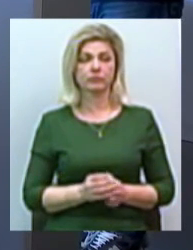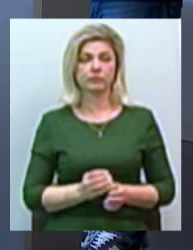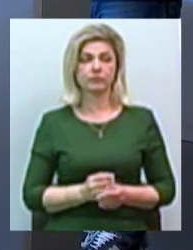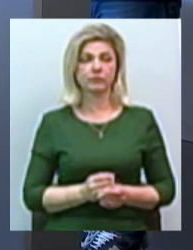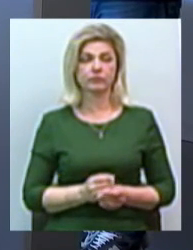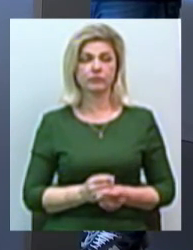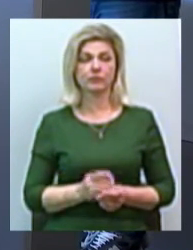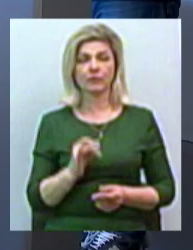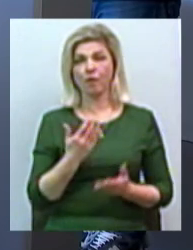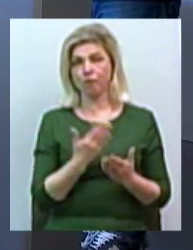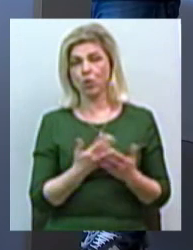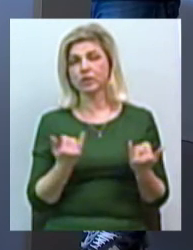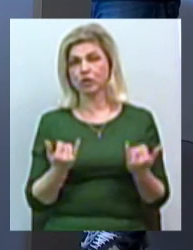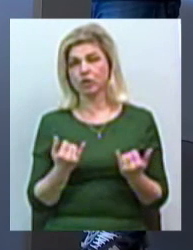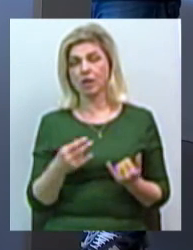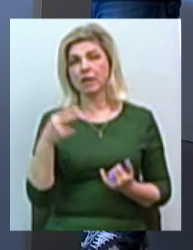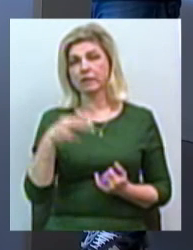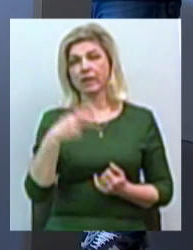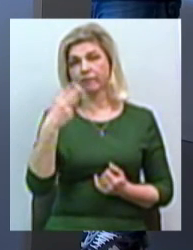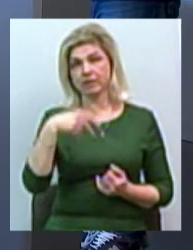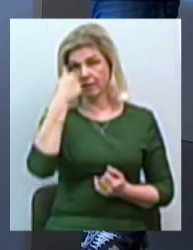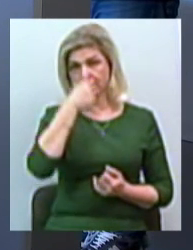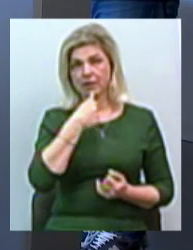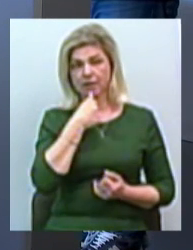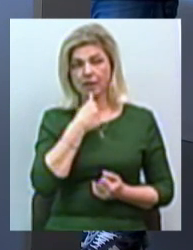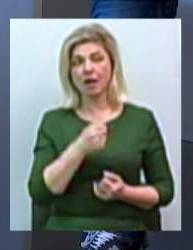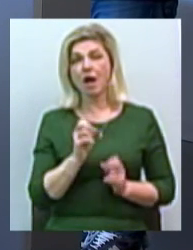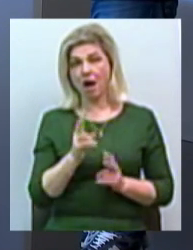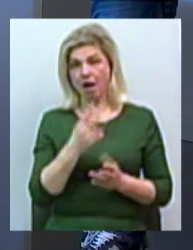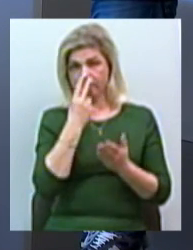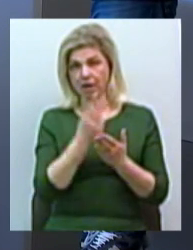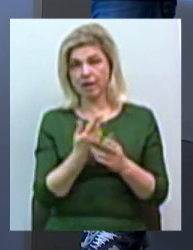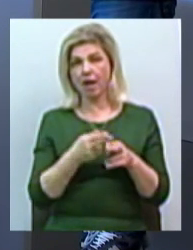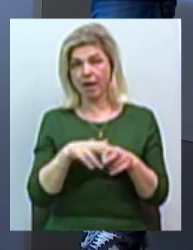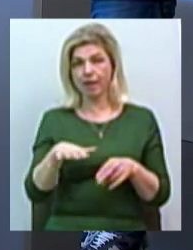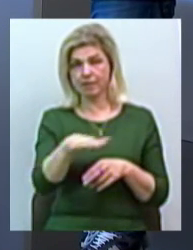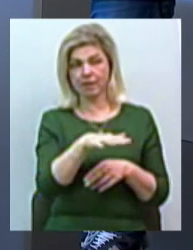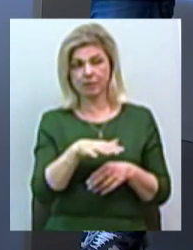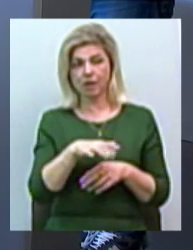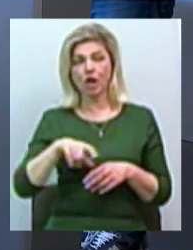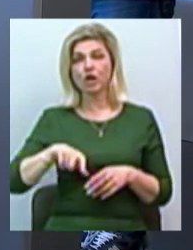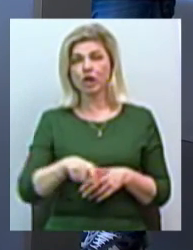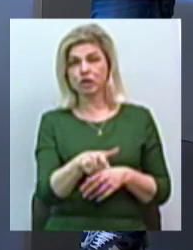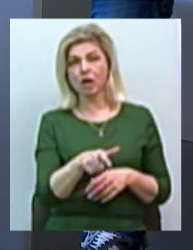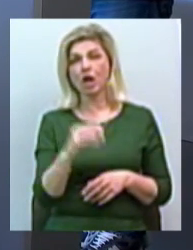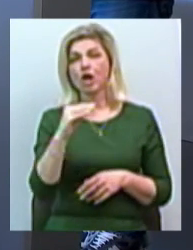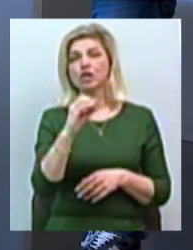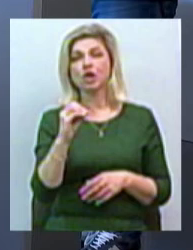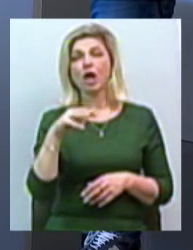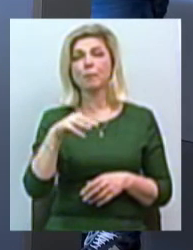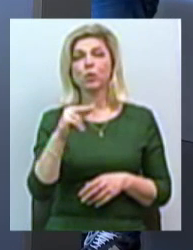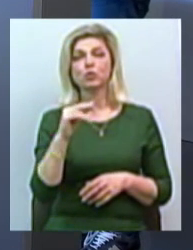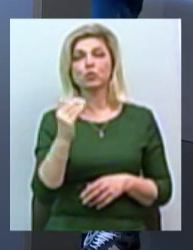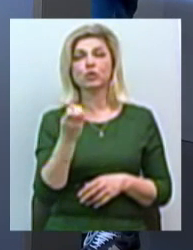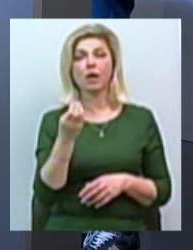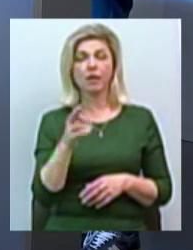І вот сейчас... Це 2020 рік. Як виглядет эта же дельта, по-моему, река Жемчужная называется, коли